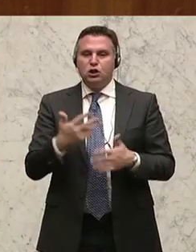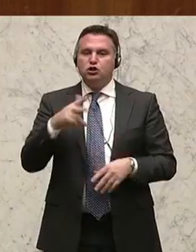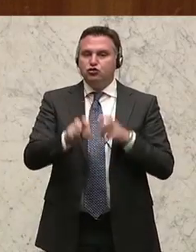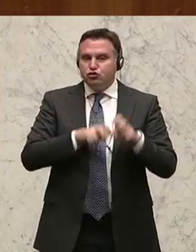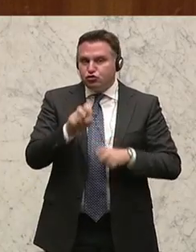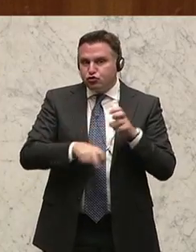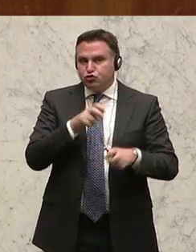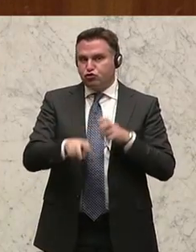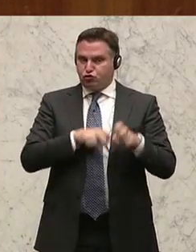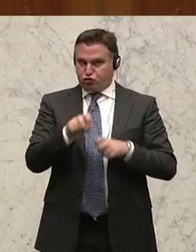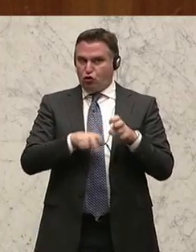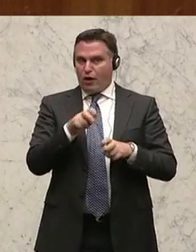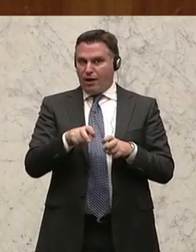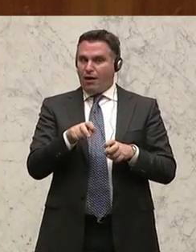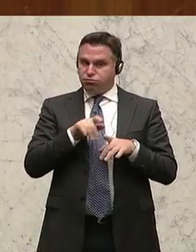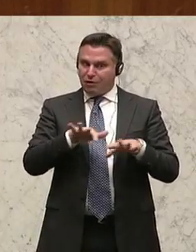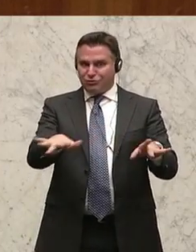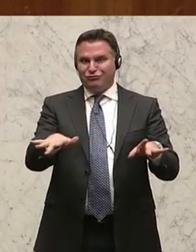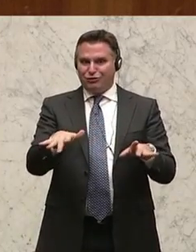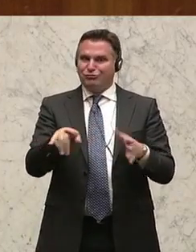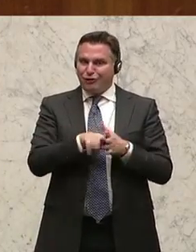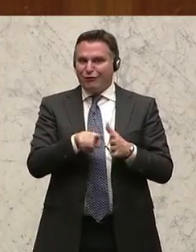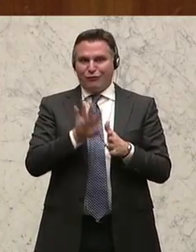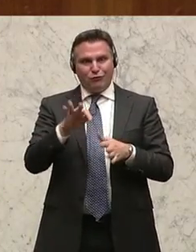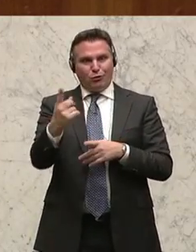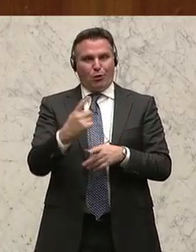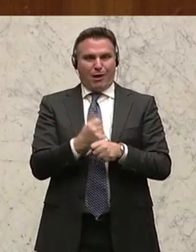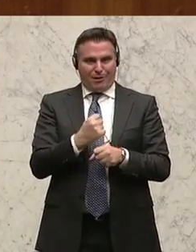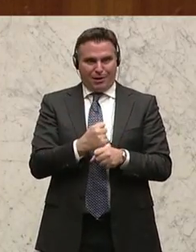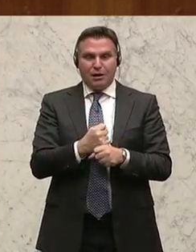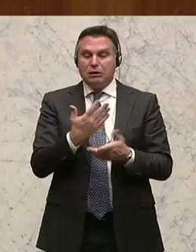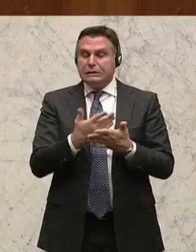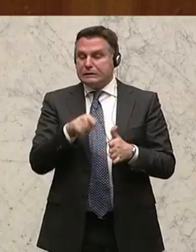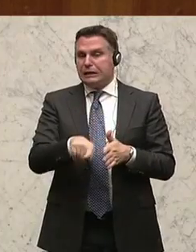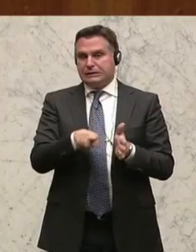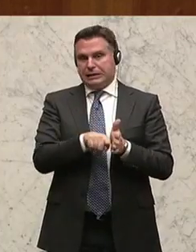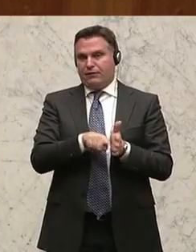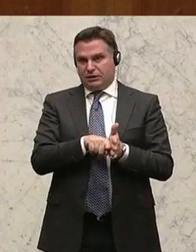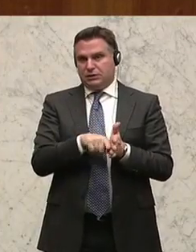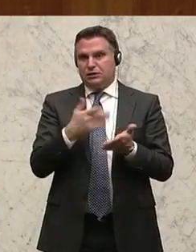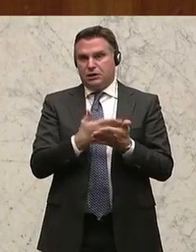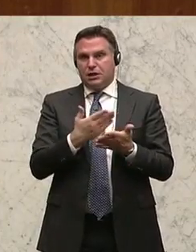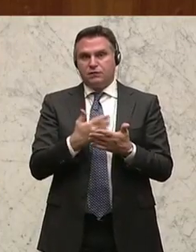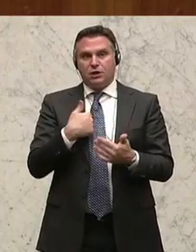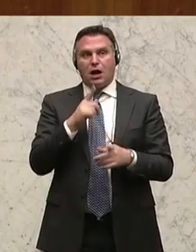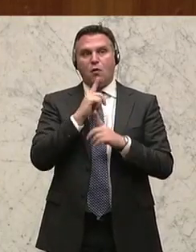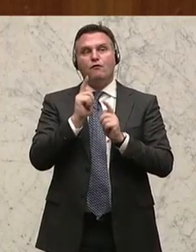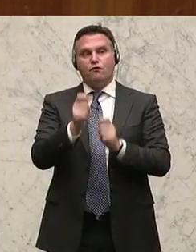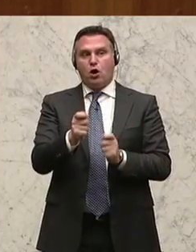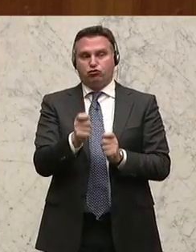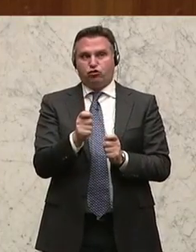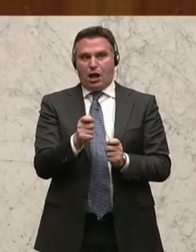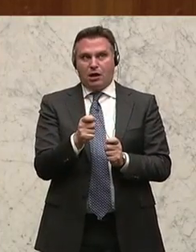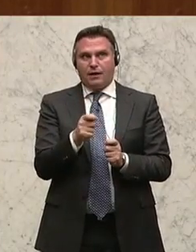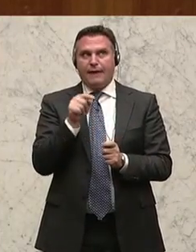Sozialleistungen auf den Anreiz zu arbeiten. Da sieht man also ganz deutlich, hier haben wir ein großes Defizit. Und deshalb auch unsere Vorschläge diesbezüglich,